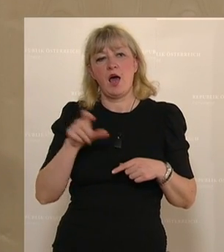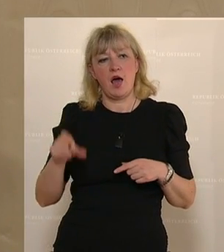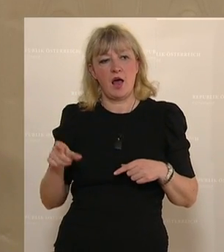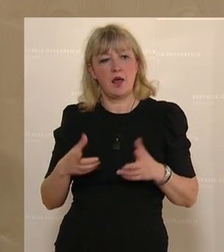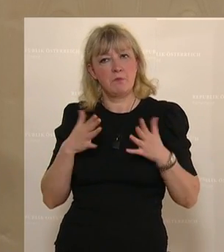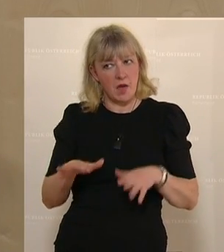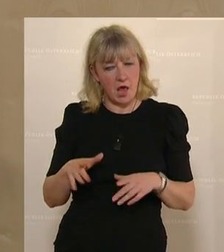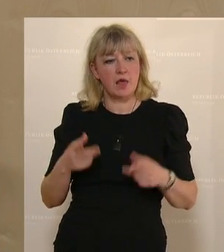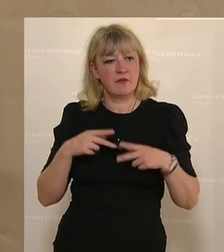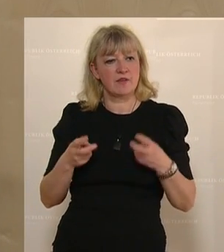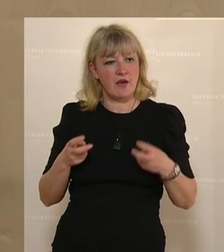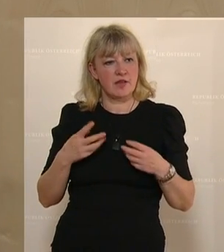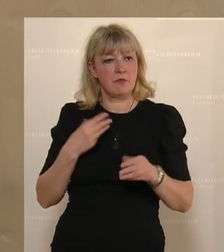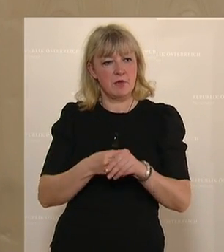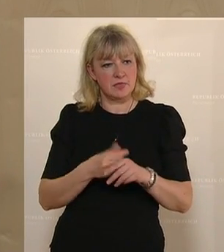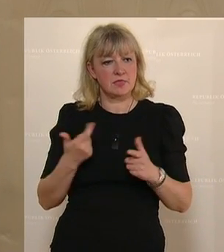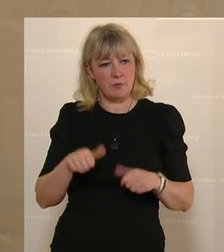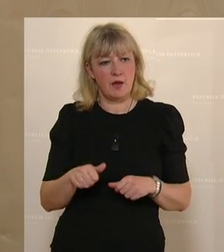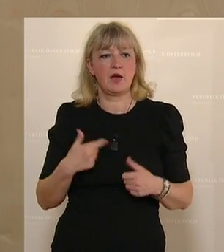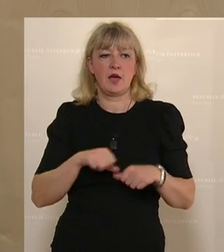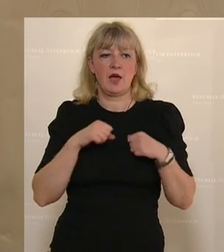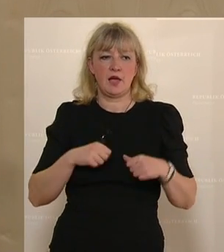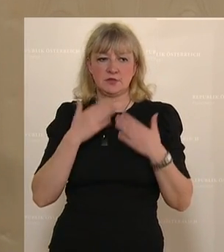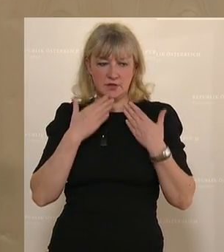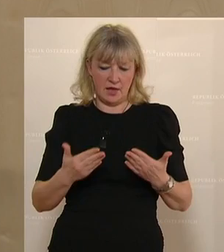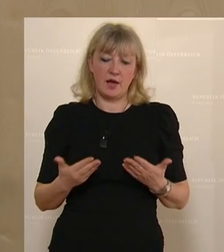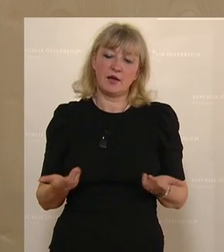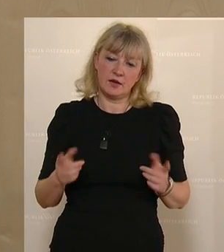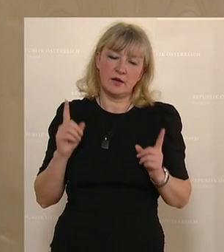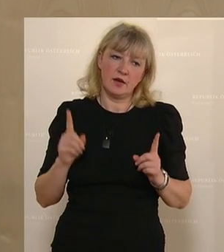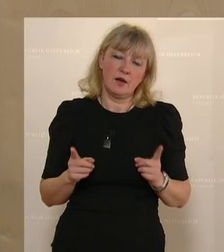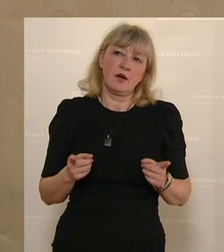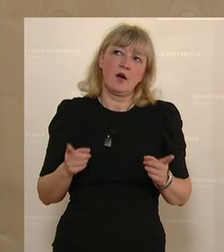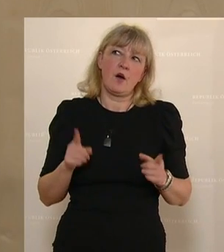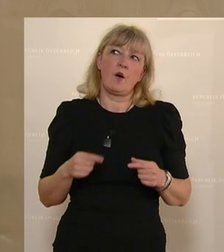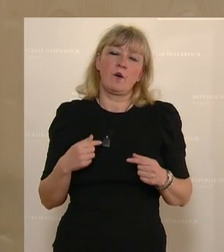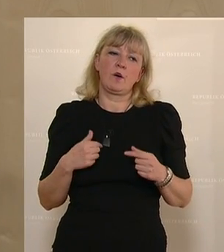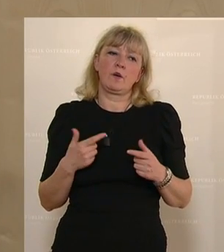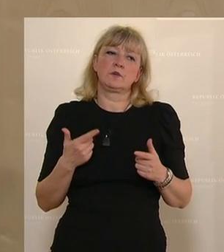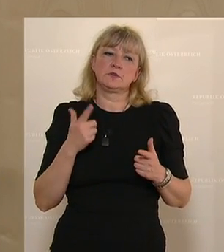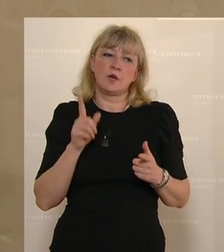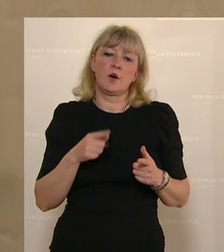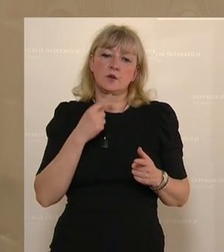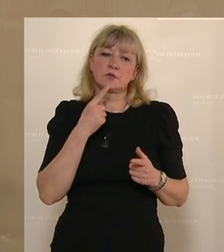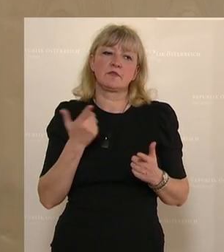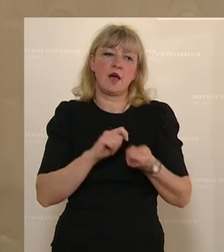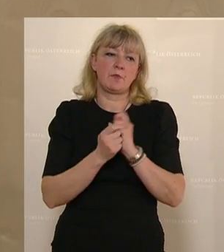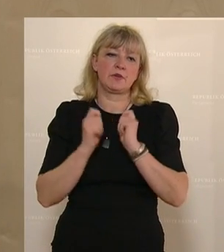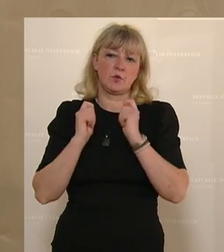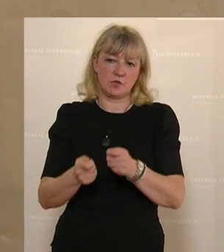sich da bereit erklären, freiwillig mit dabei sein. Ein herzliches Dankeschön aussprechen und darf somit noch den